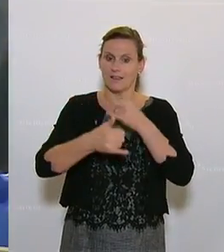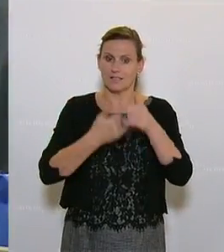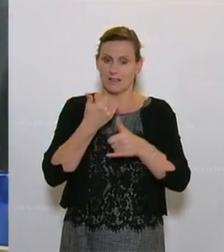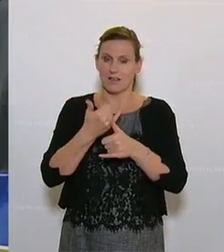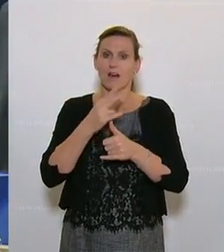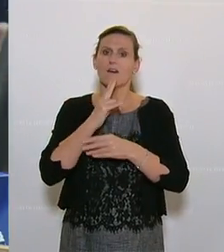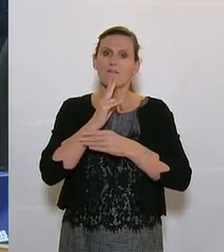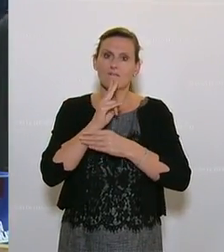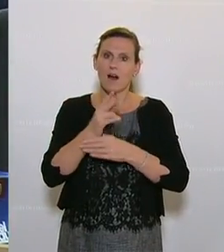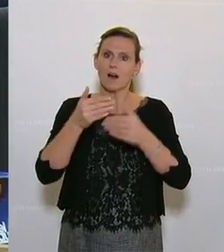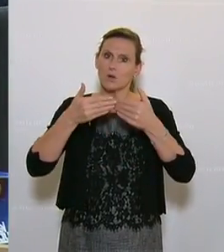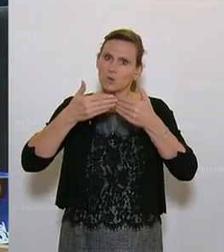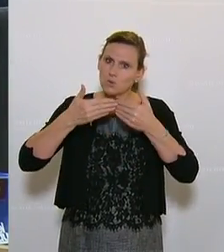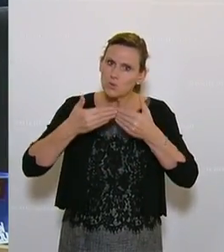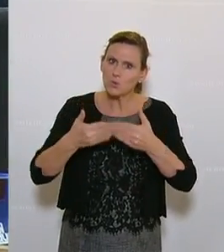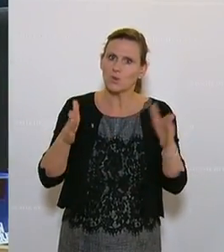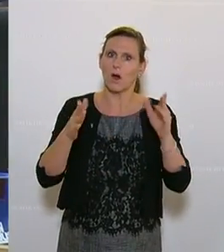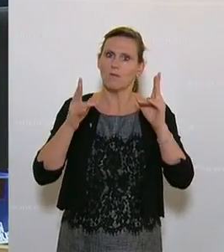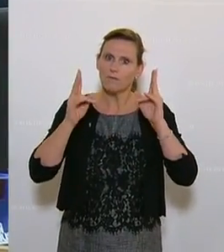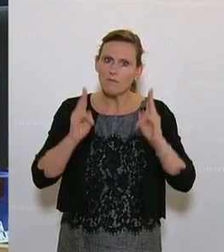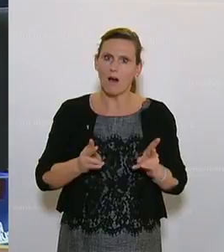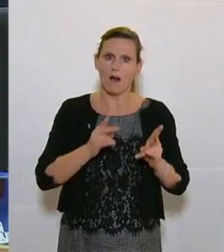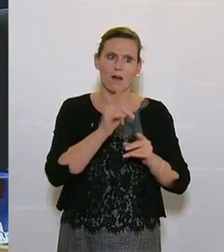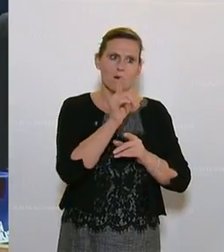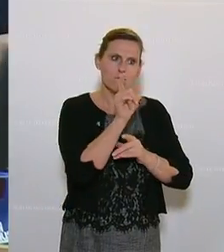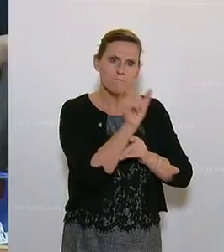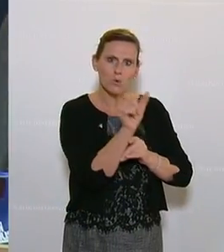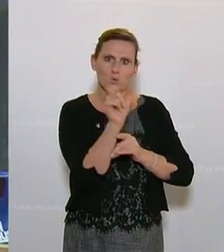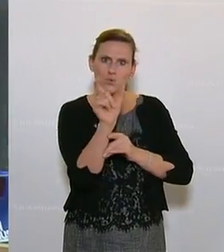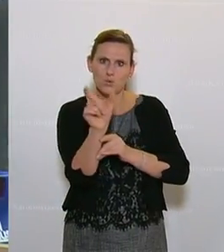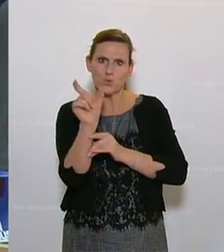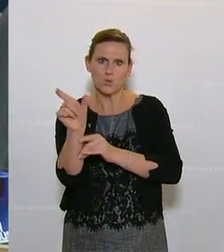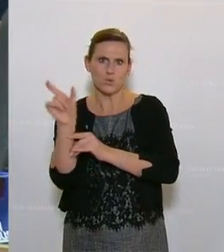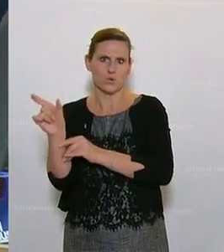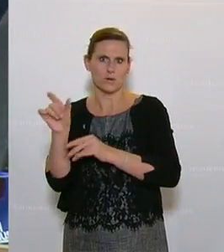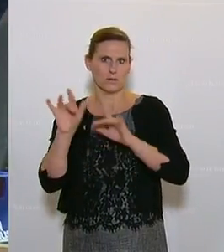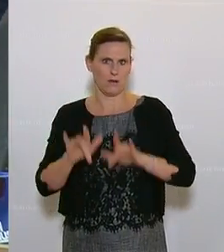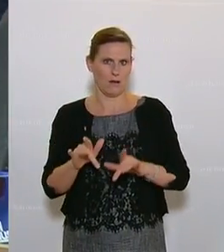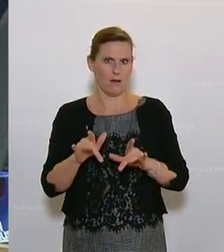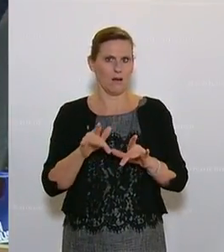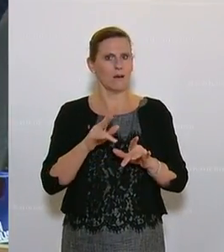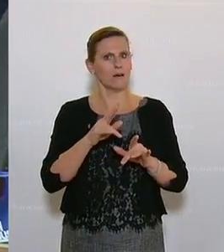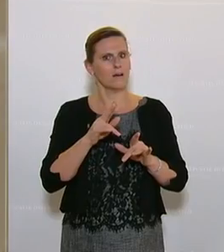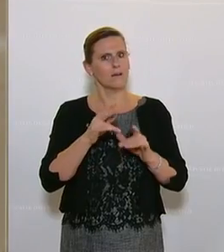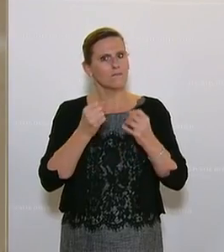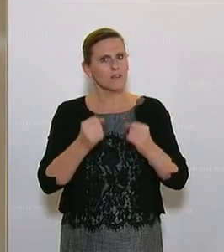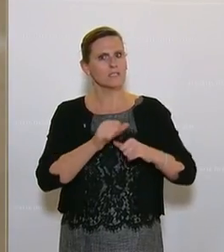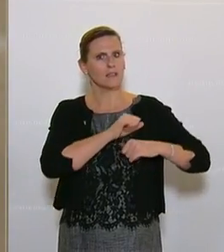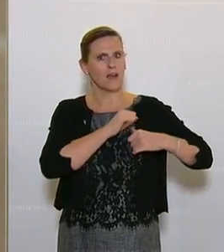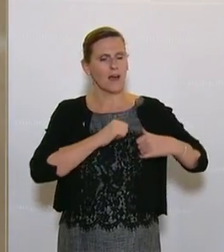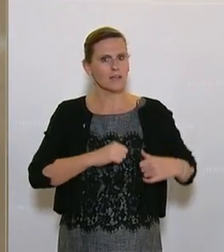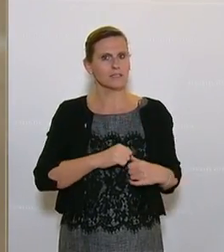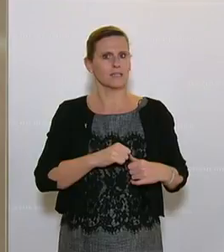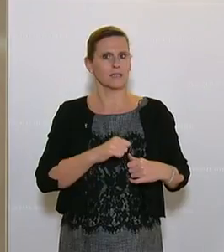die Tür zu einer echten Modularisierung und Individualisierung aufmachen. Und da möchte ich ganz herzlich ausdrücklich